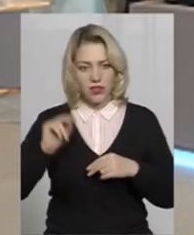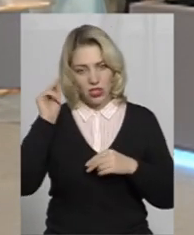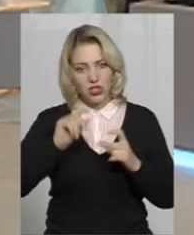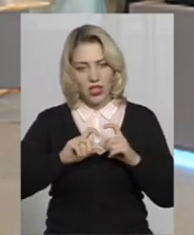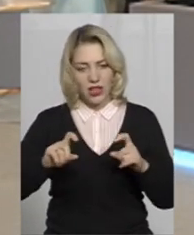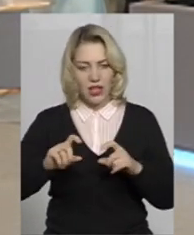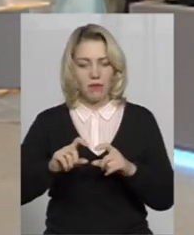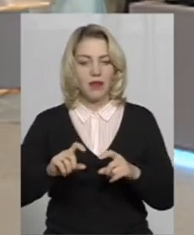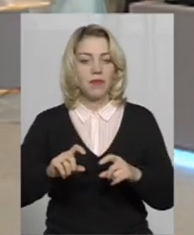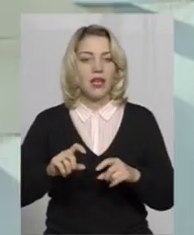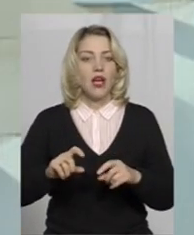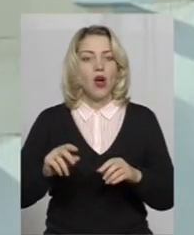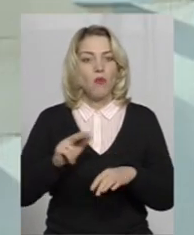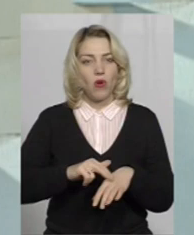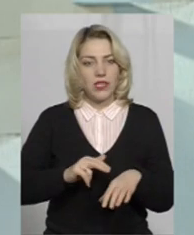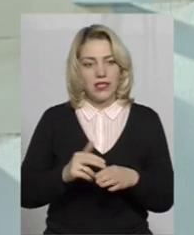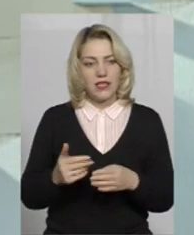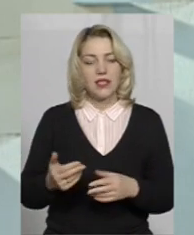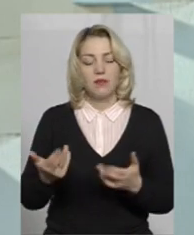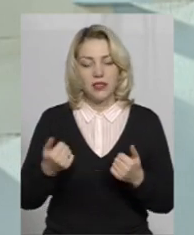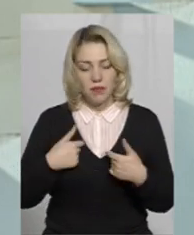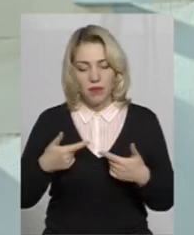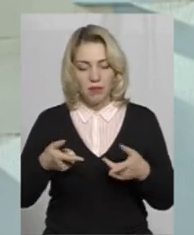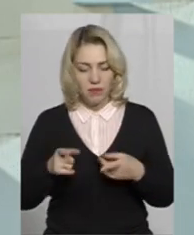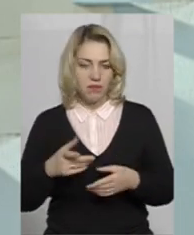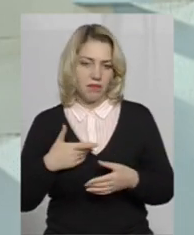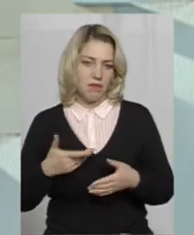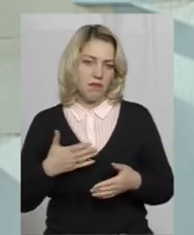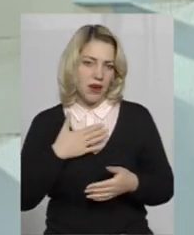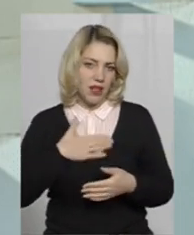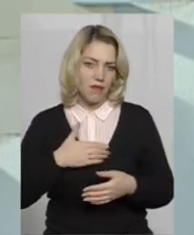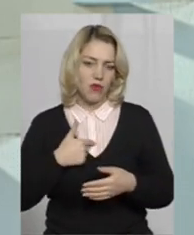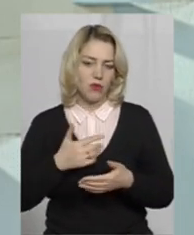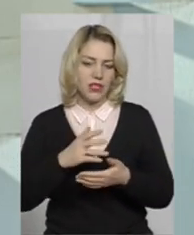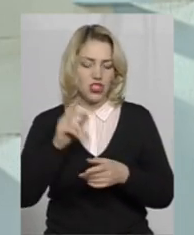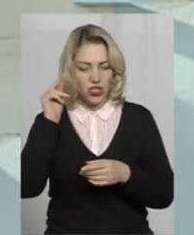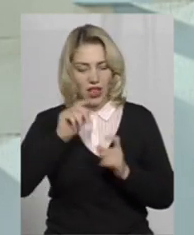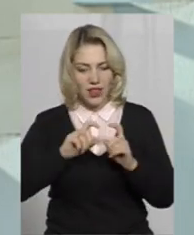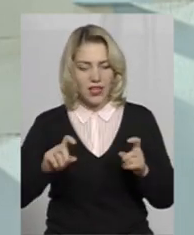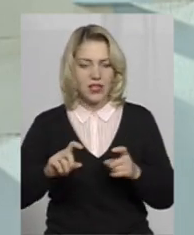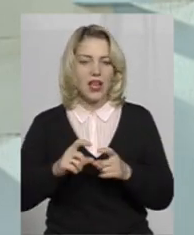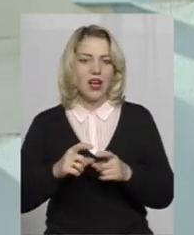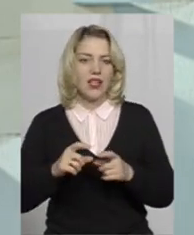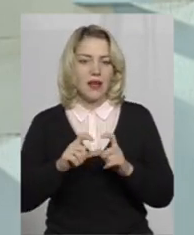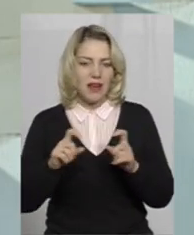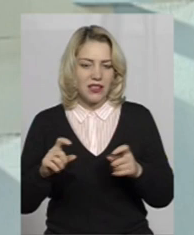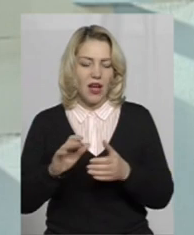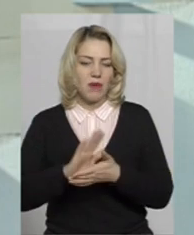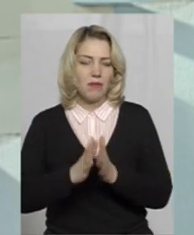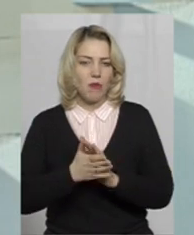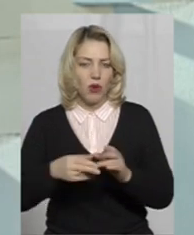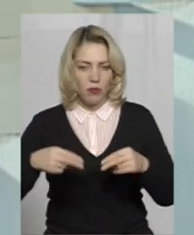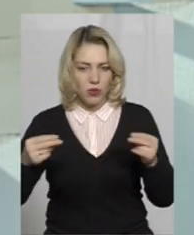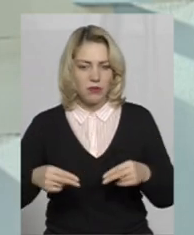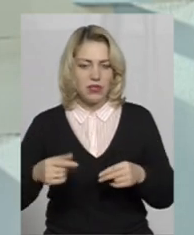поліцейськими? направді, нам це дуже приємно. Департамент освіти з задоволенням підписав меморандум, згідно якого ми працюємо з усіма